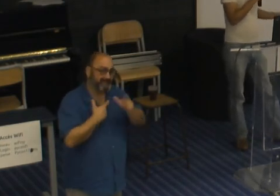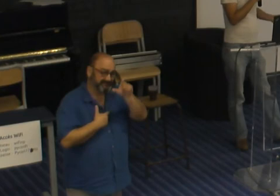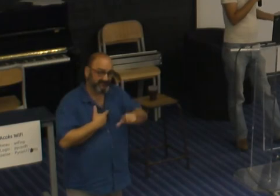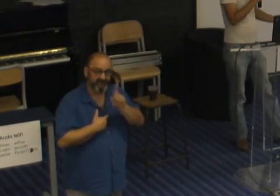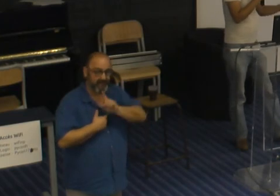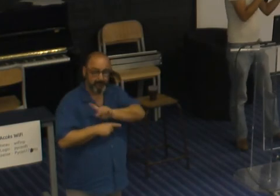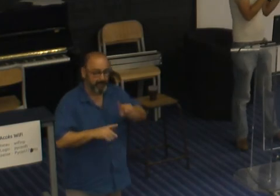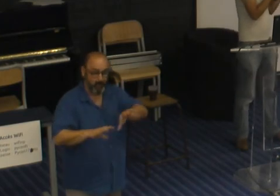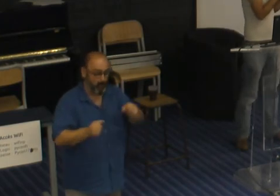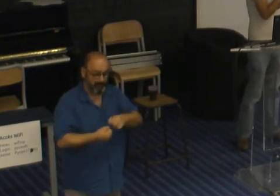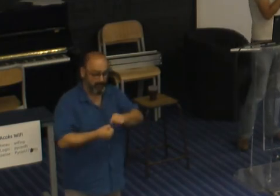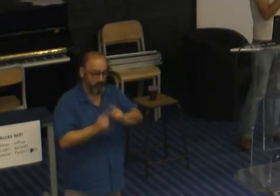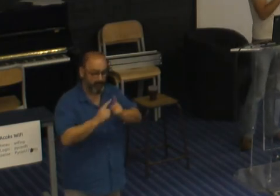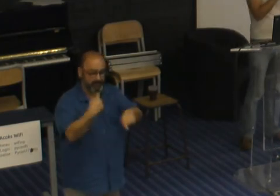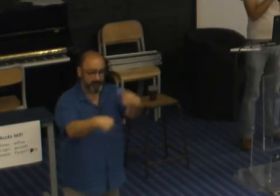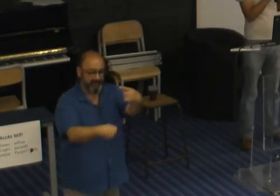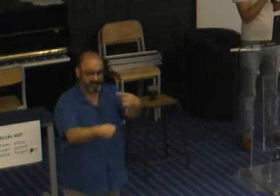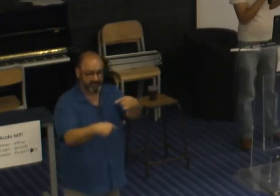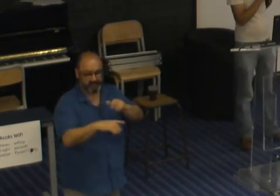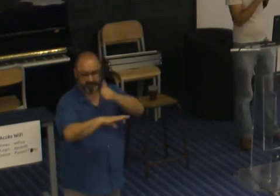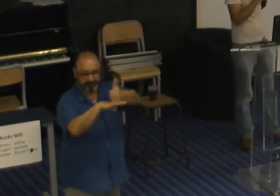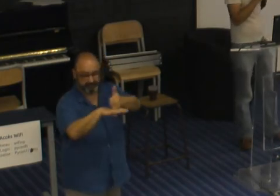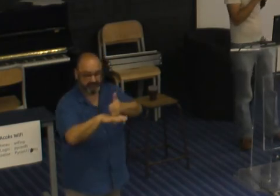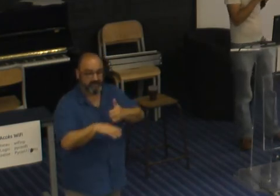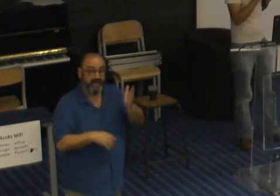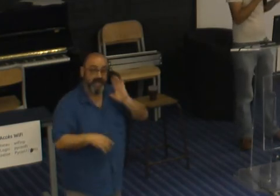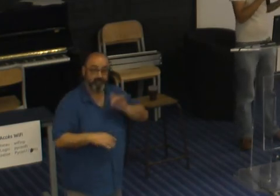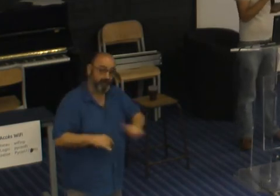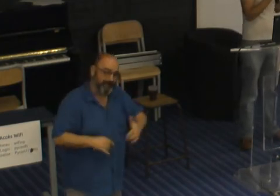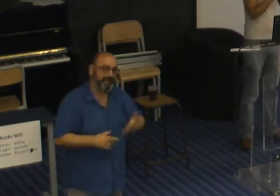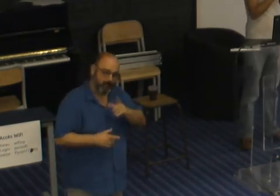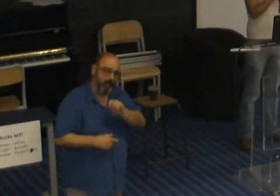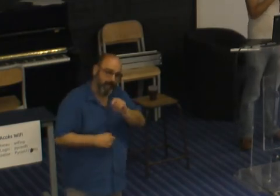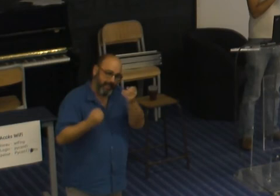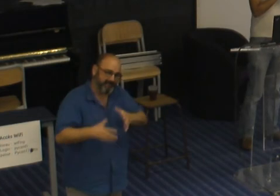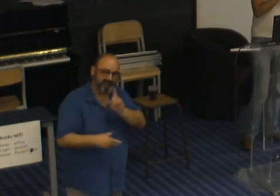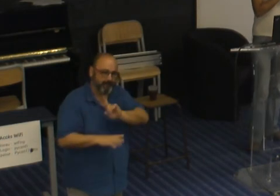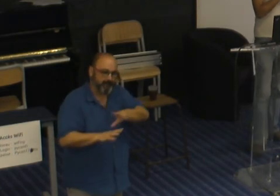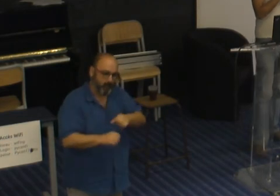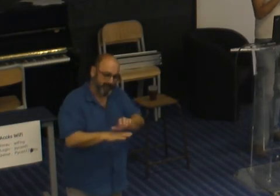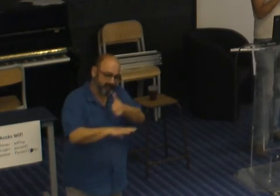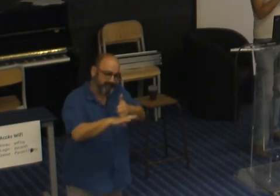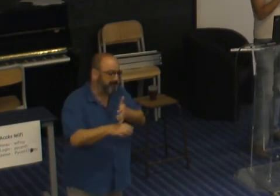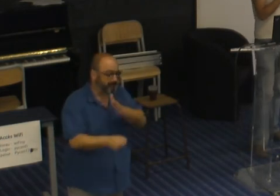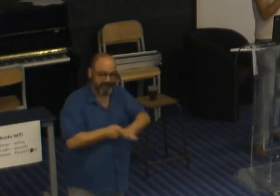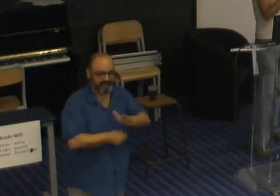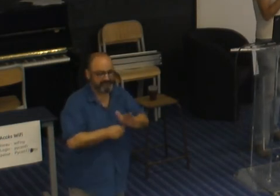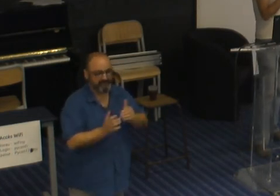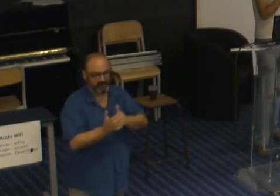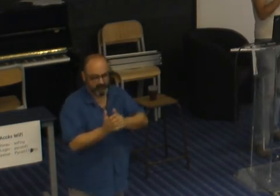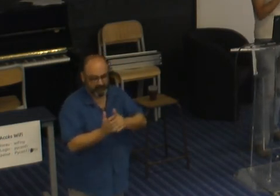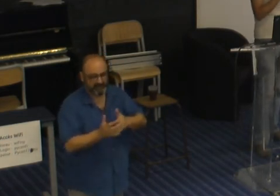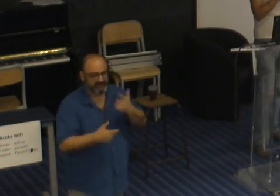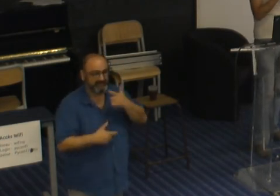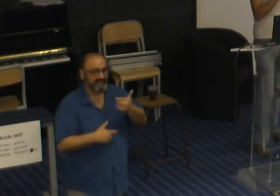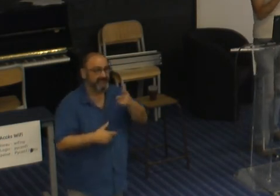poste important c'est arrivé plusieurs fois donc on peut dire qu'on a fait beaucoup de progrès dans ce sens là mais ça reste pas suffisant dans le sens où être